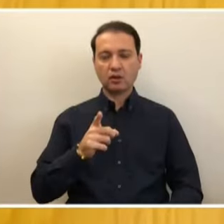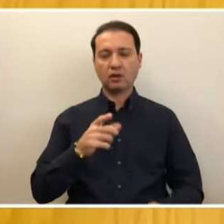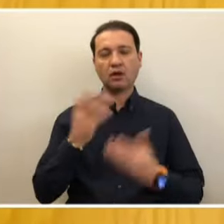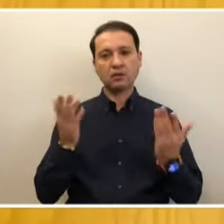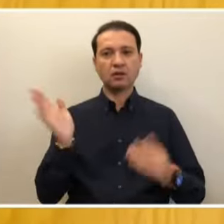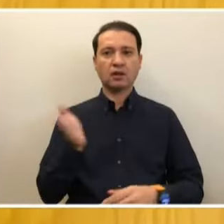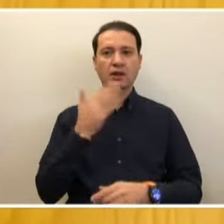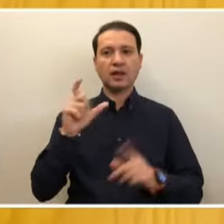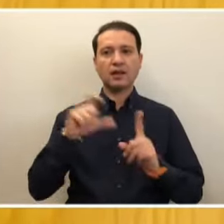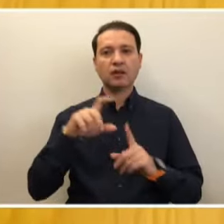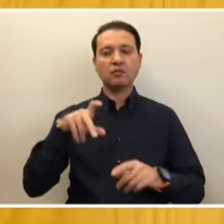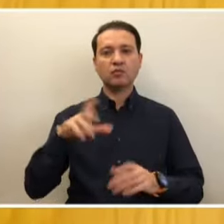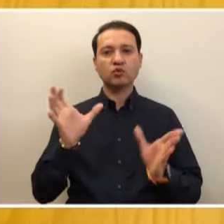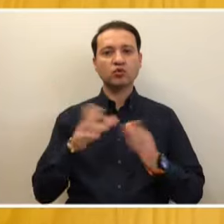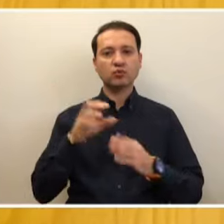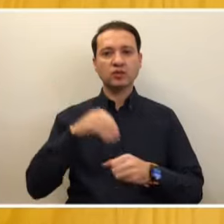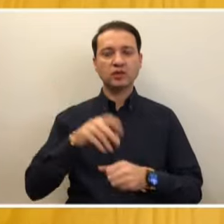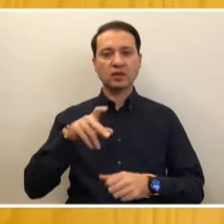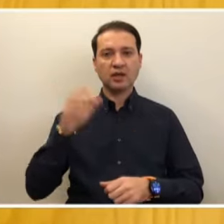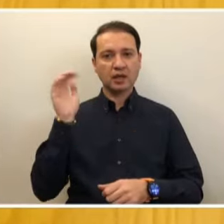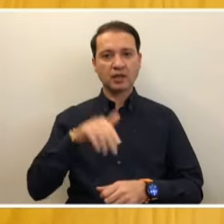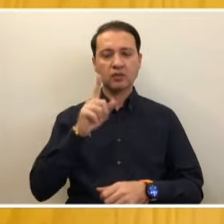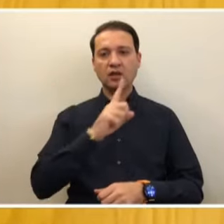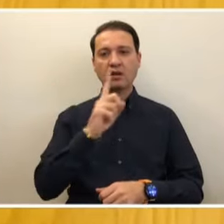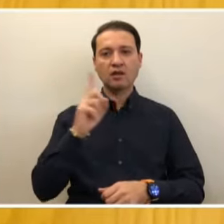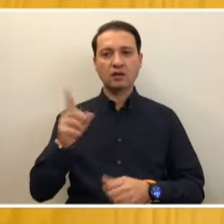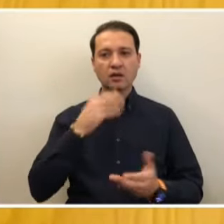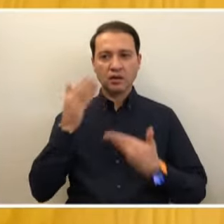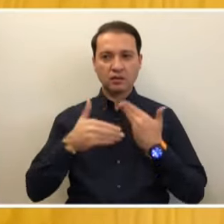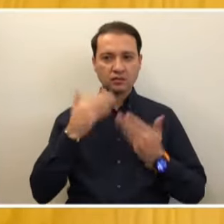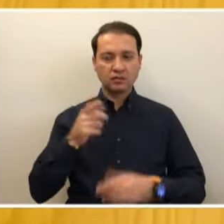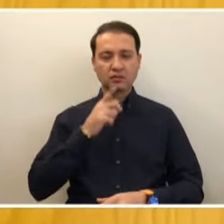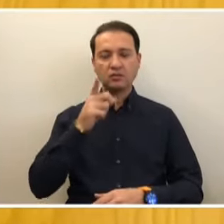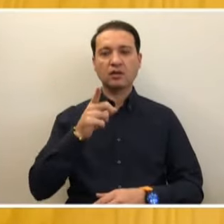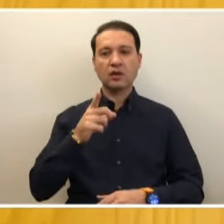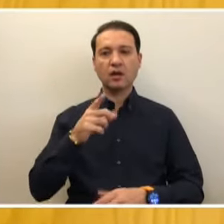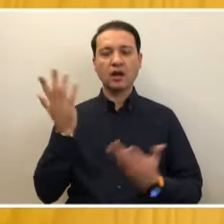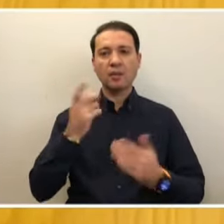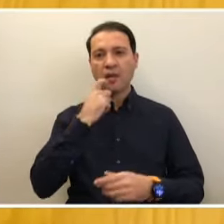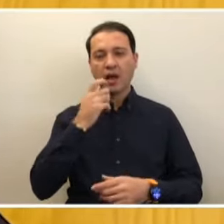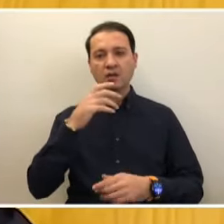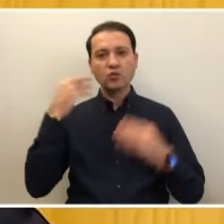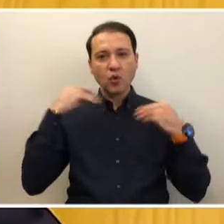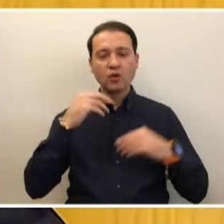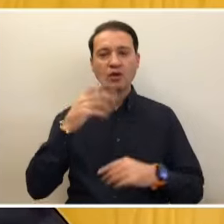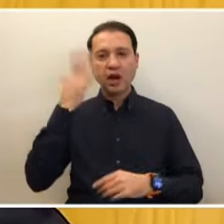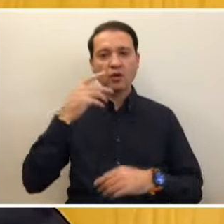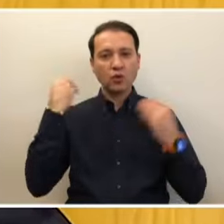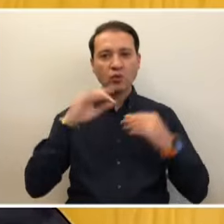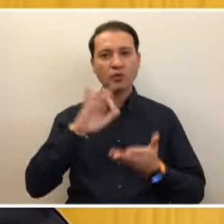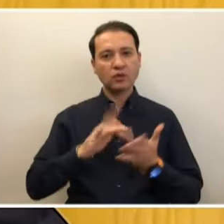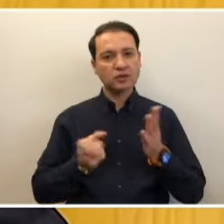dem grubana gelsin, bunları teker teker söylesin, ak koyun, kara koyun ortaya çıksın,